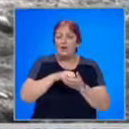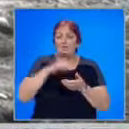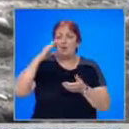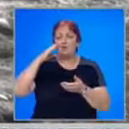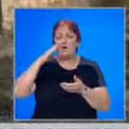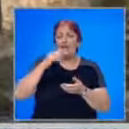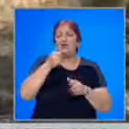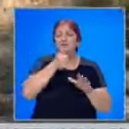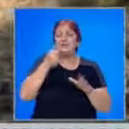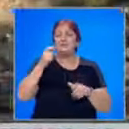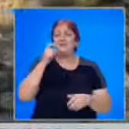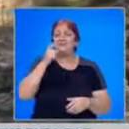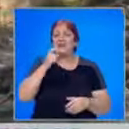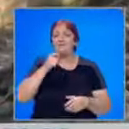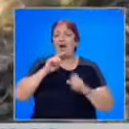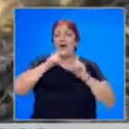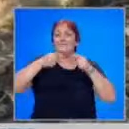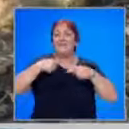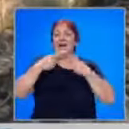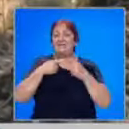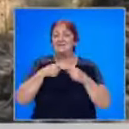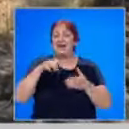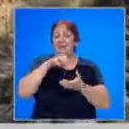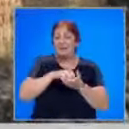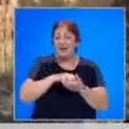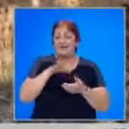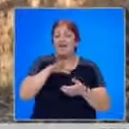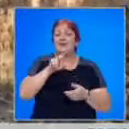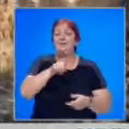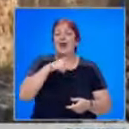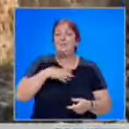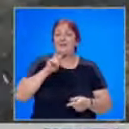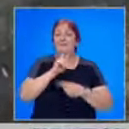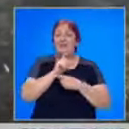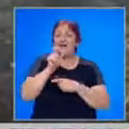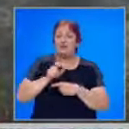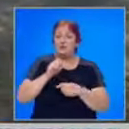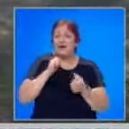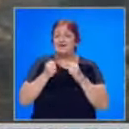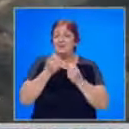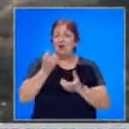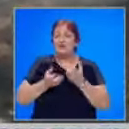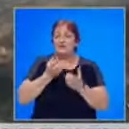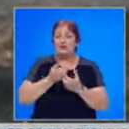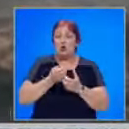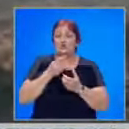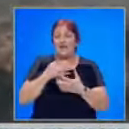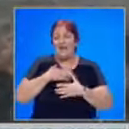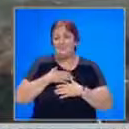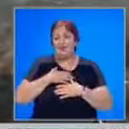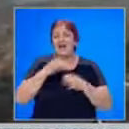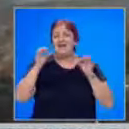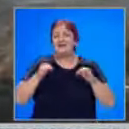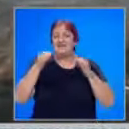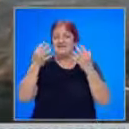военнослужащи ОЧСЕ и Първостремска механизирана бригада. Знаем, че на терен са 12 души, които се борят с огнената стихия и разполагат с